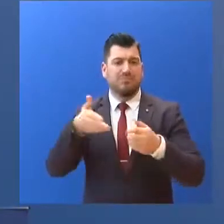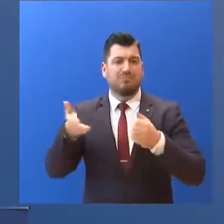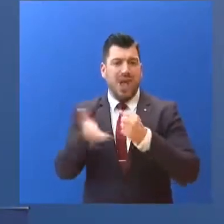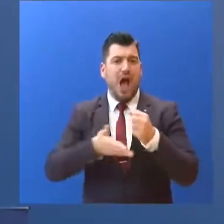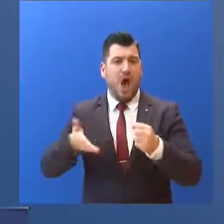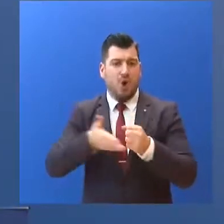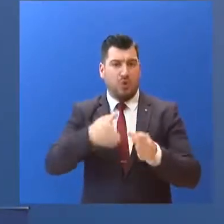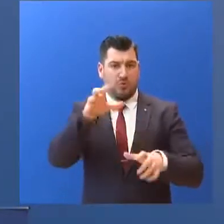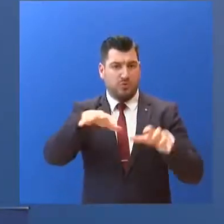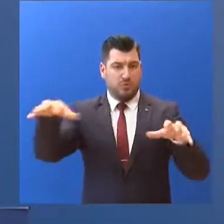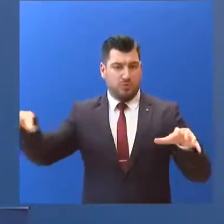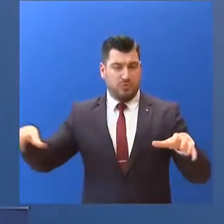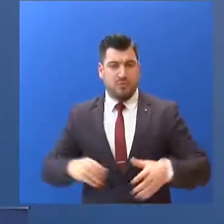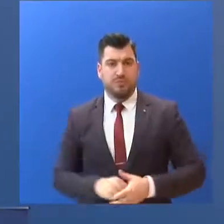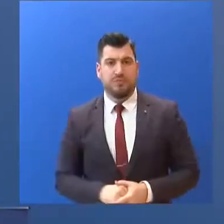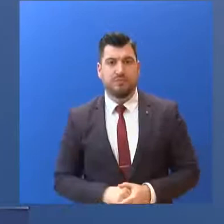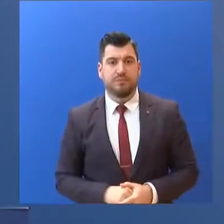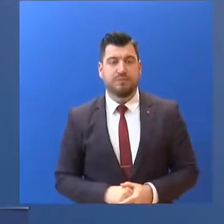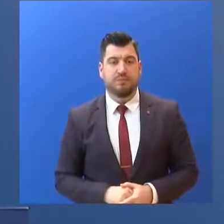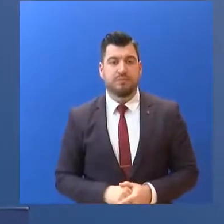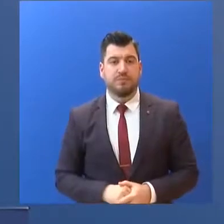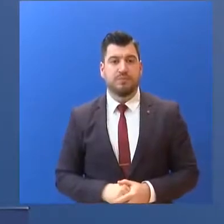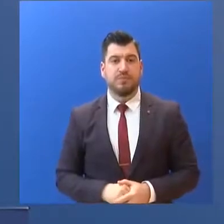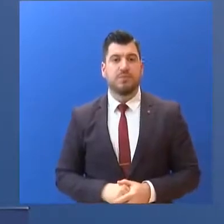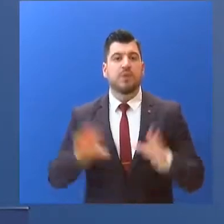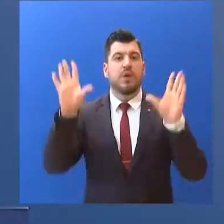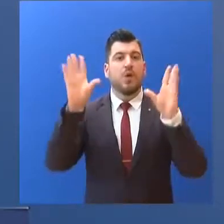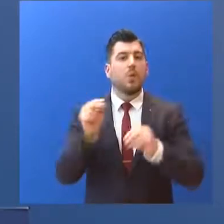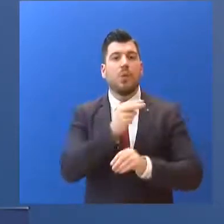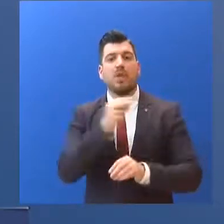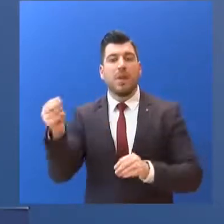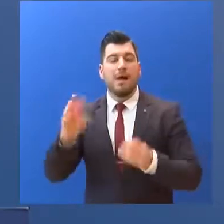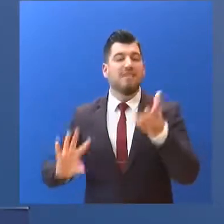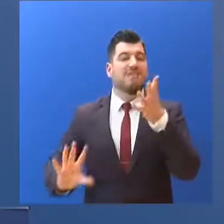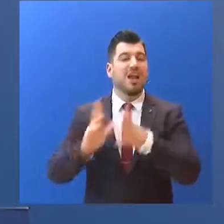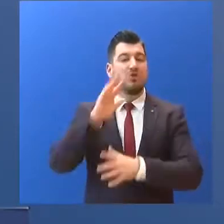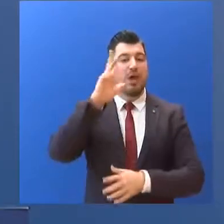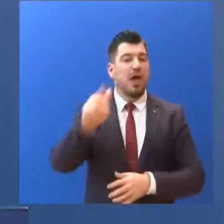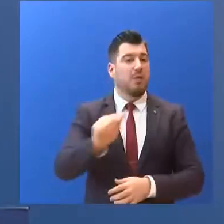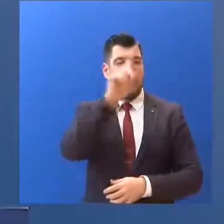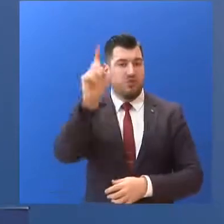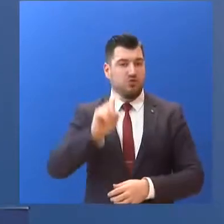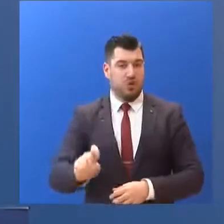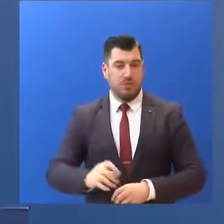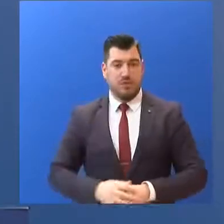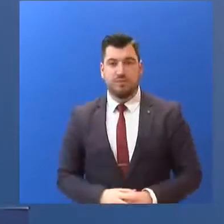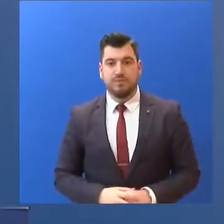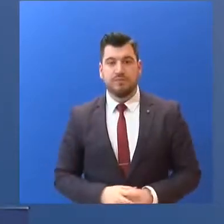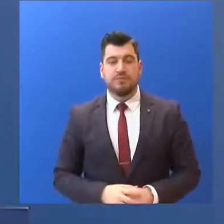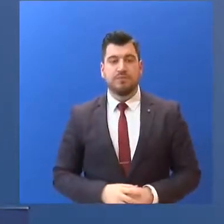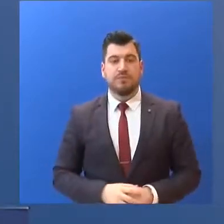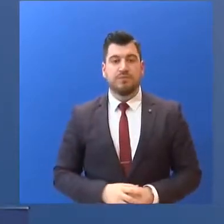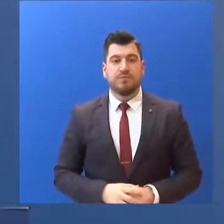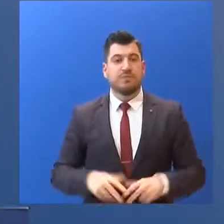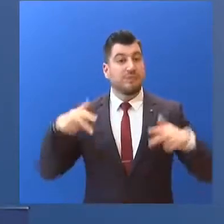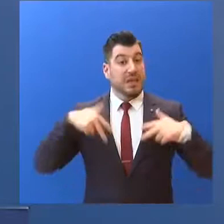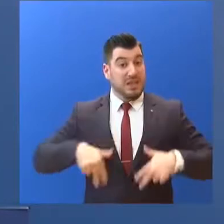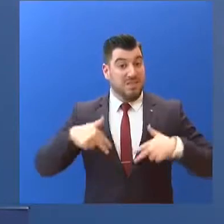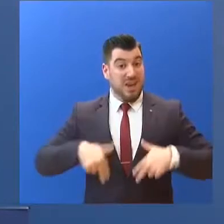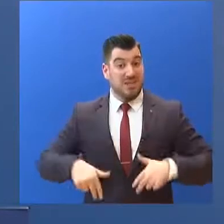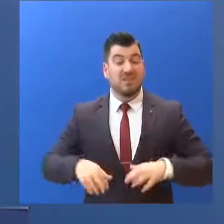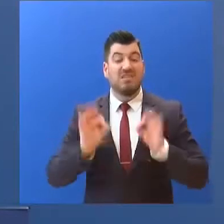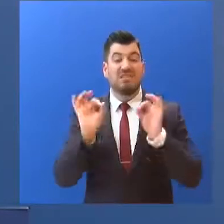αποζημιώσεων του ΕΛΓΑΘ. Σε ό,τι αφορά τώρα... την βελτίωση της καθημερινότητας... Η κυβέρνηση... δίνει άμεση